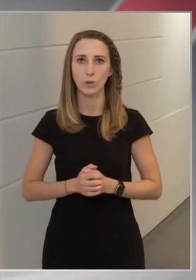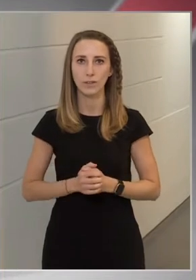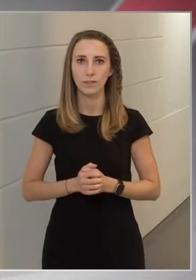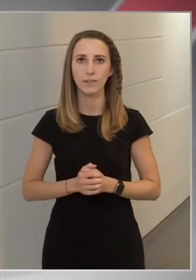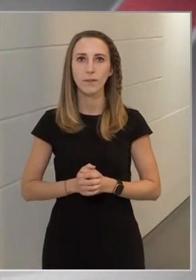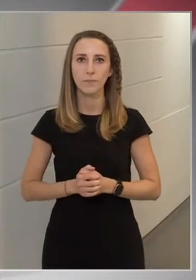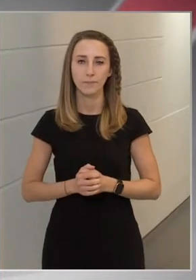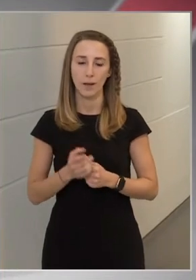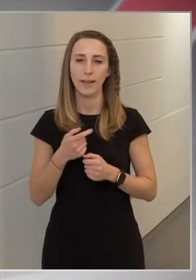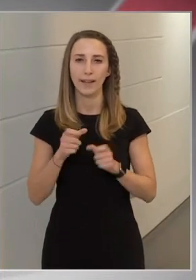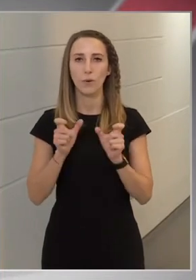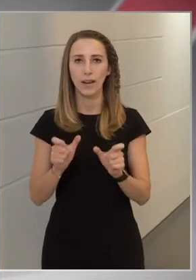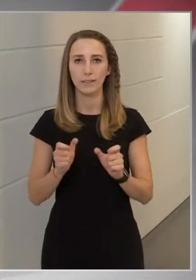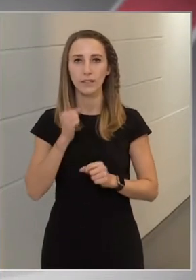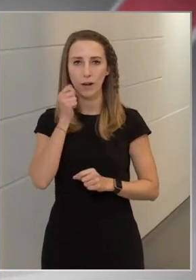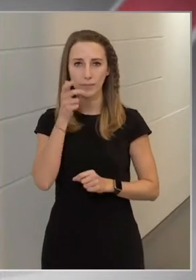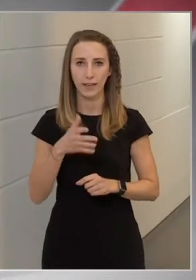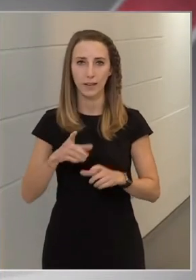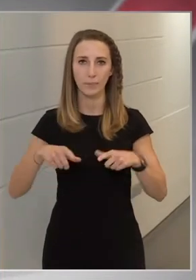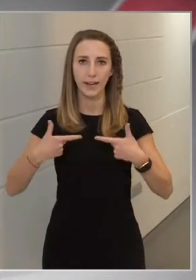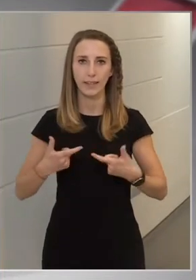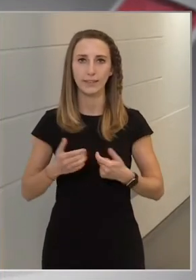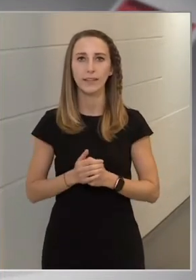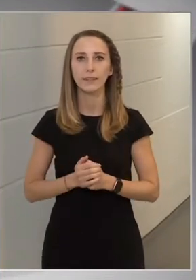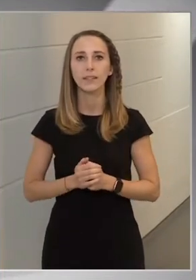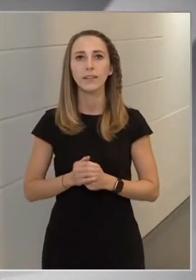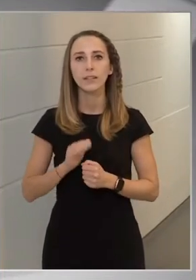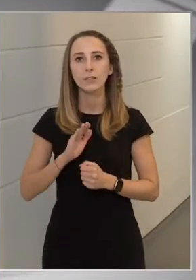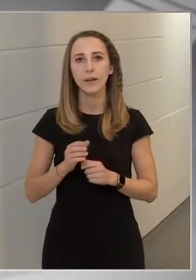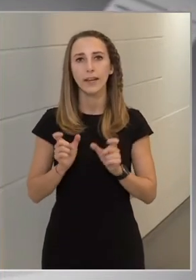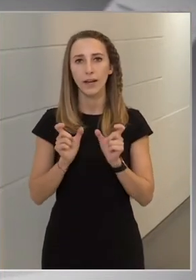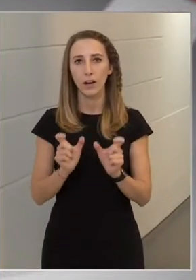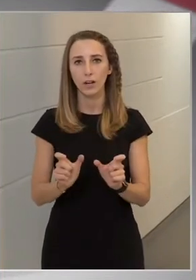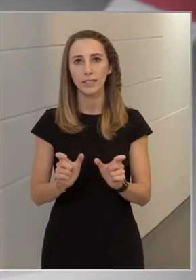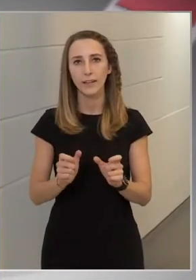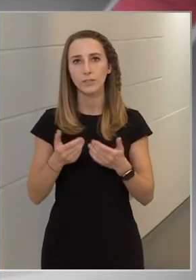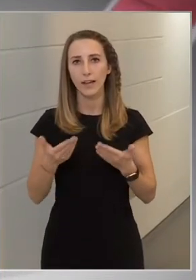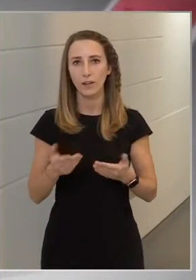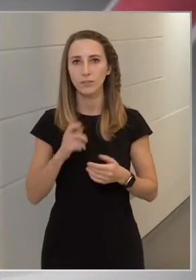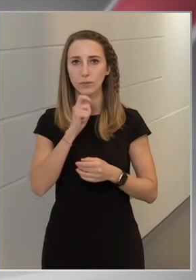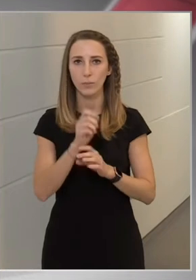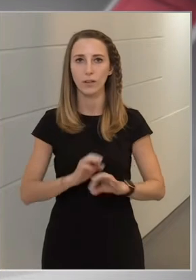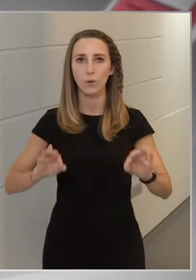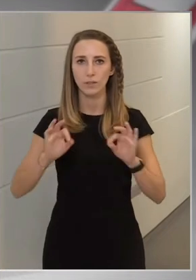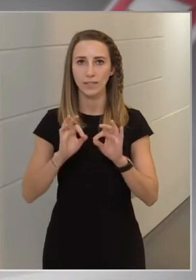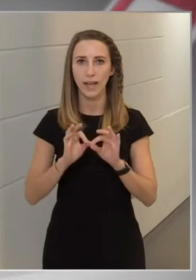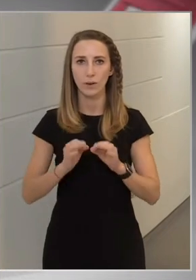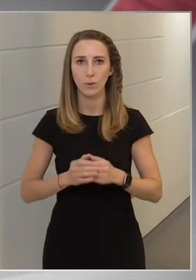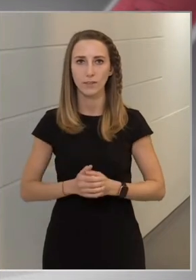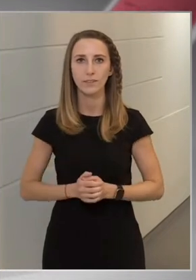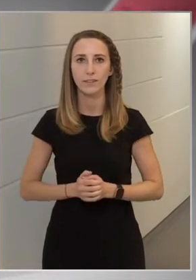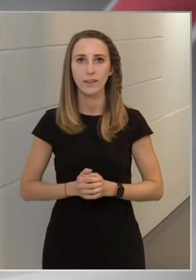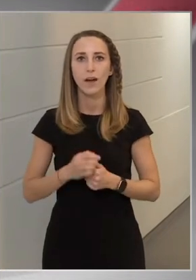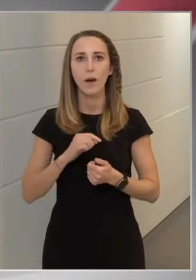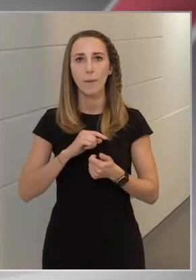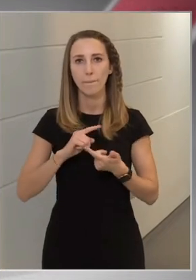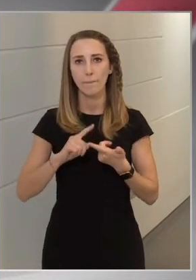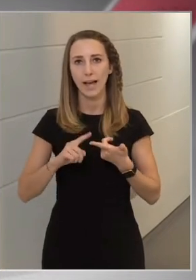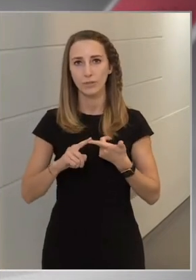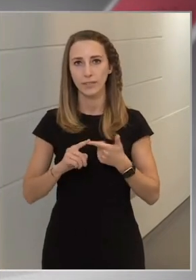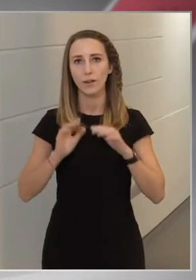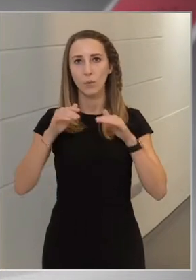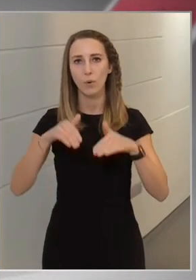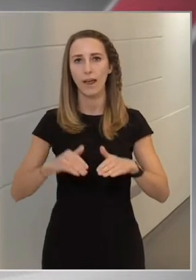korlátozzák a mindennapi életet, és amelyek megakadályozták azt, hogy Magyarországon a második hullám